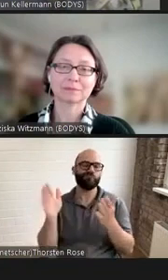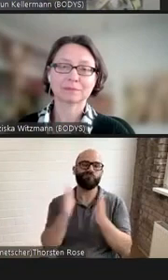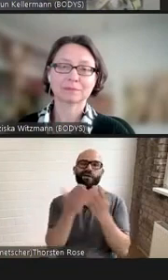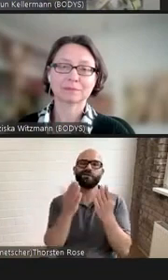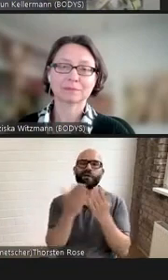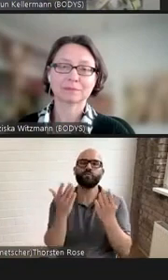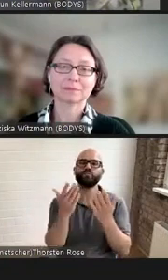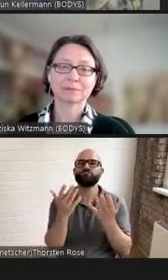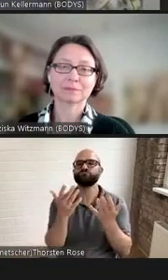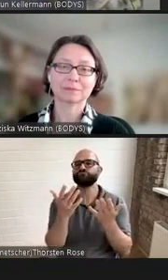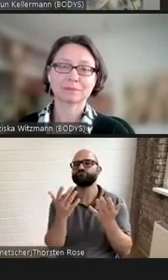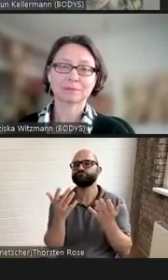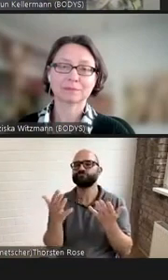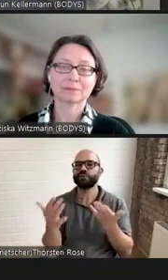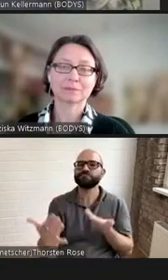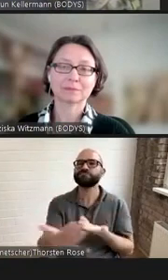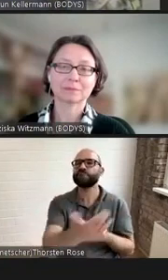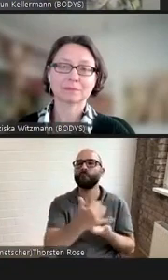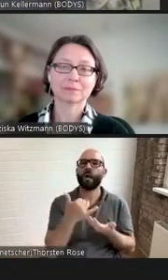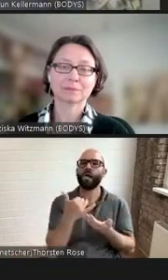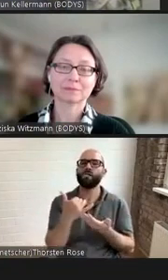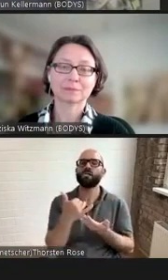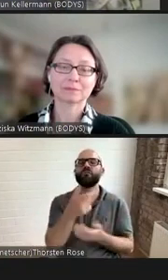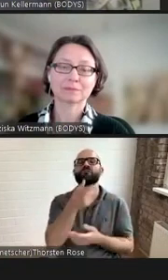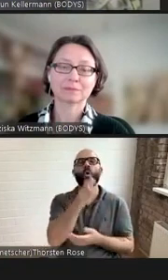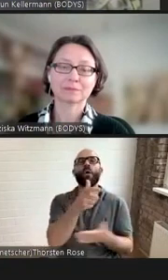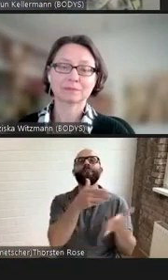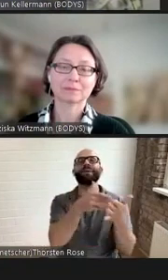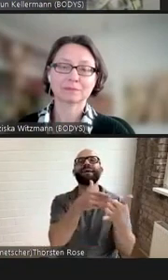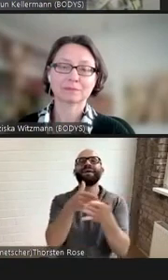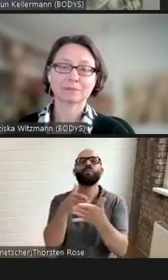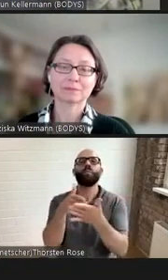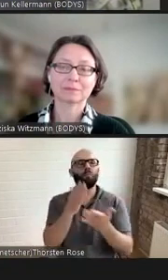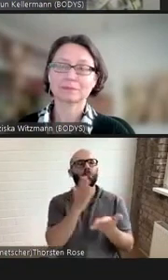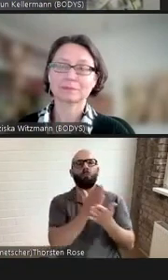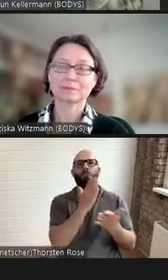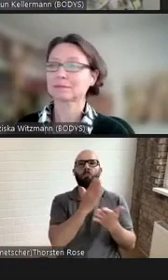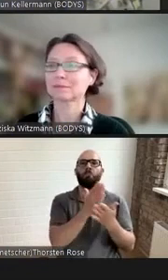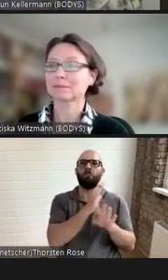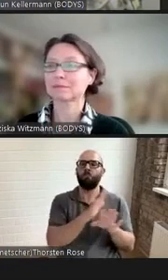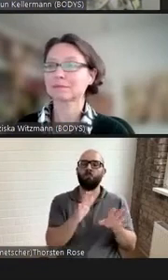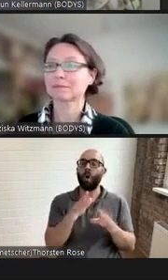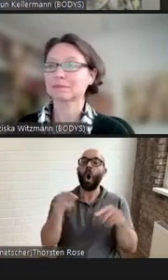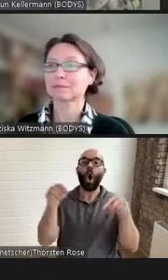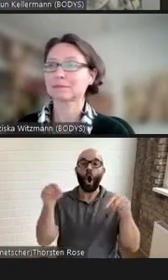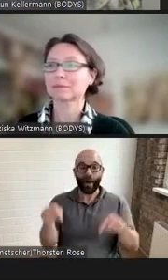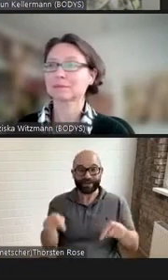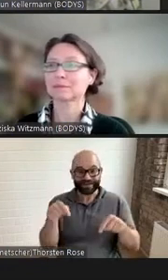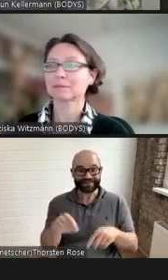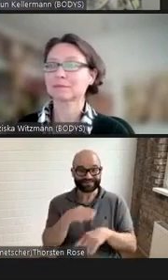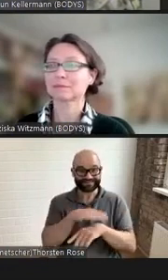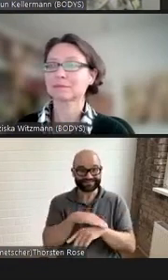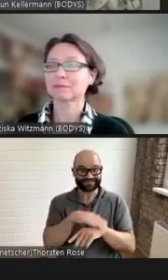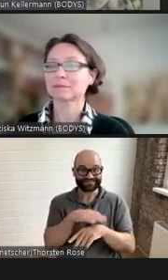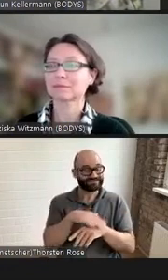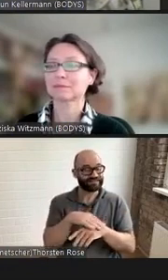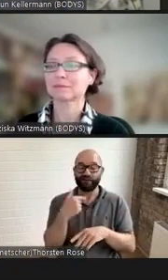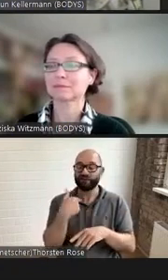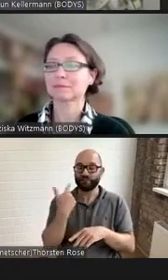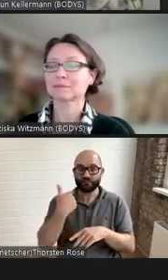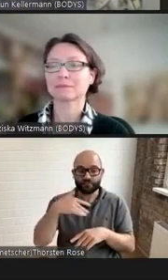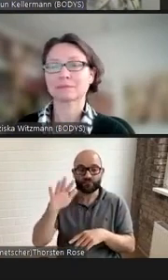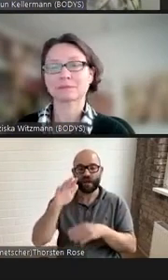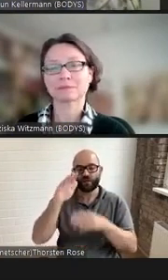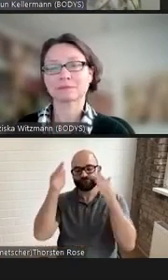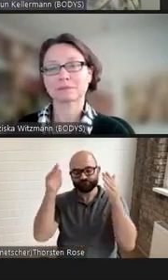auftaucht geht es uns heutzutage vielmehr darum zu zeigen